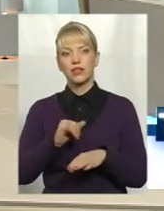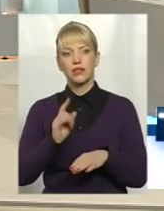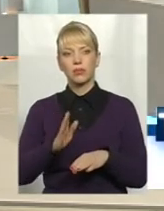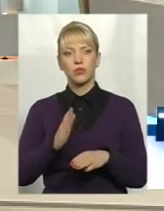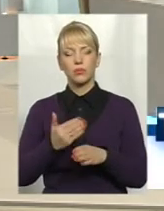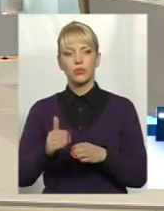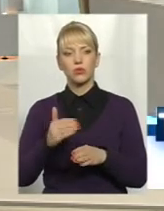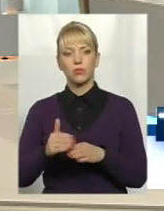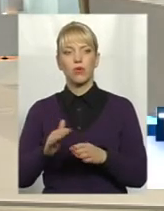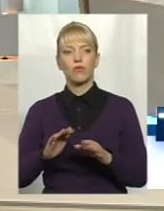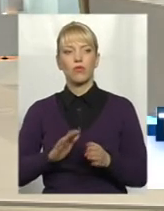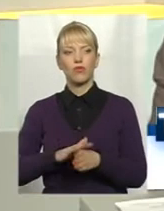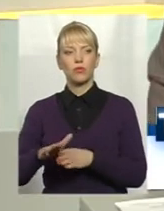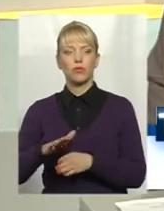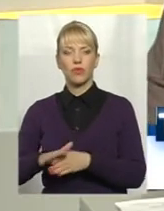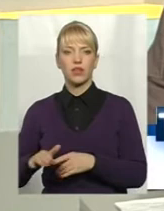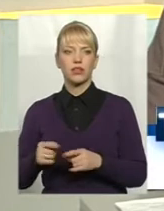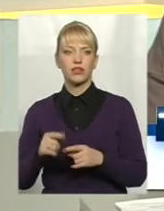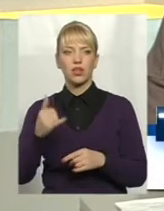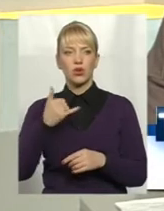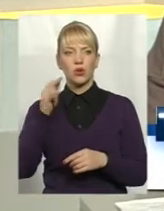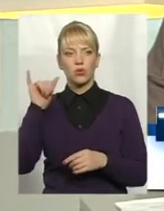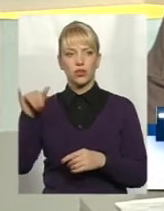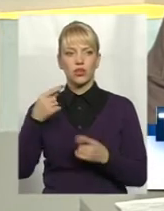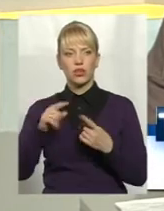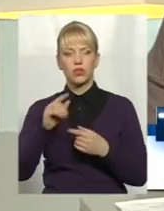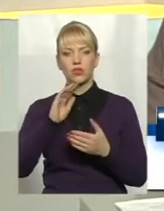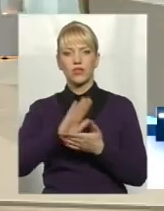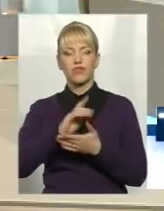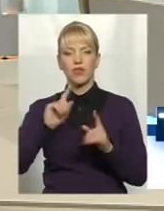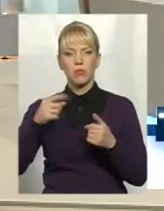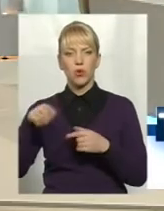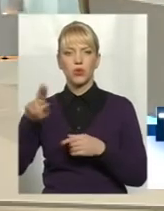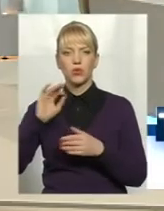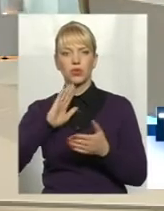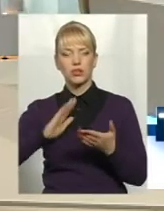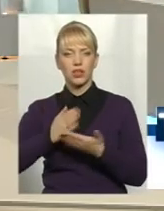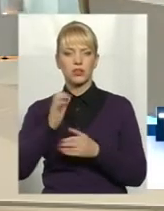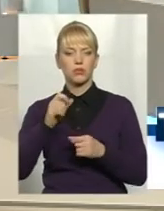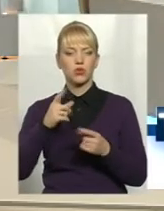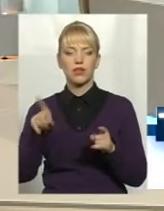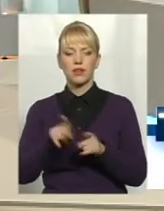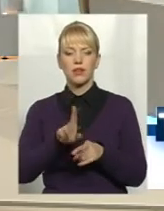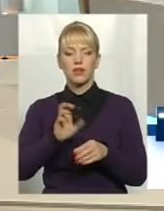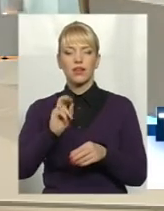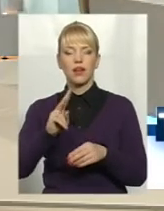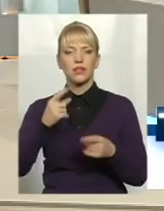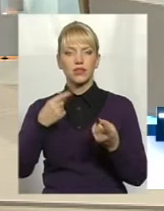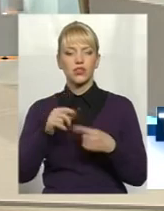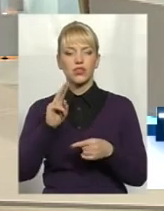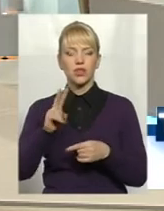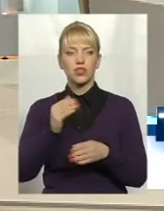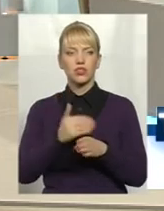поступово. І в них зовсім інші вимоги до якості? І інші вимоги, може вони не стільки інші, скільки вони десь